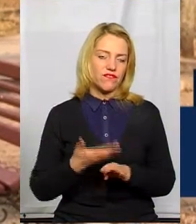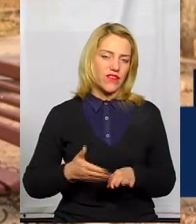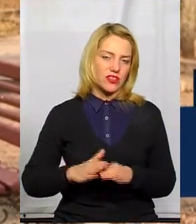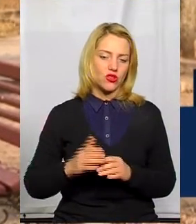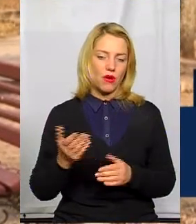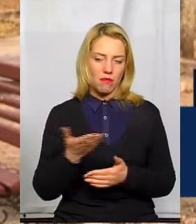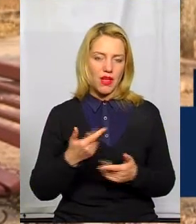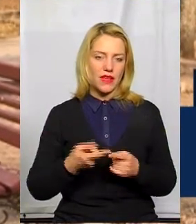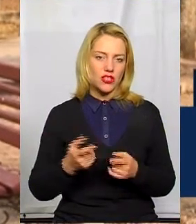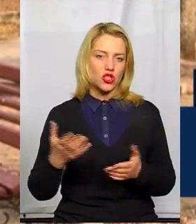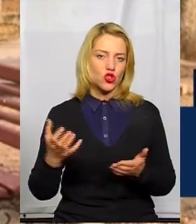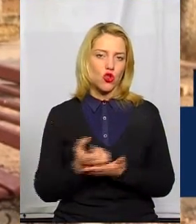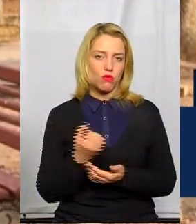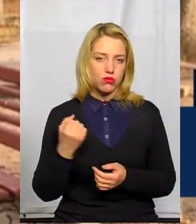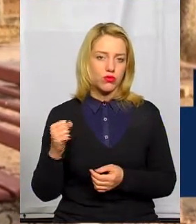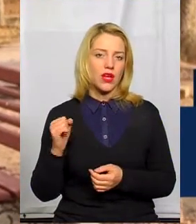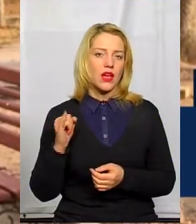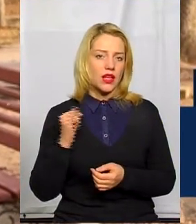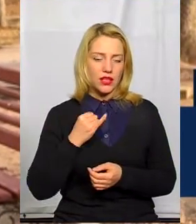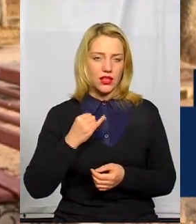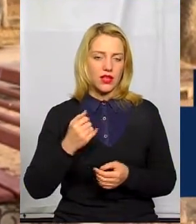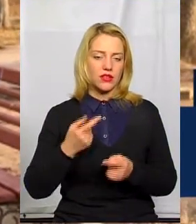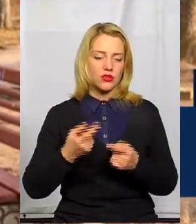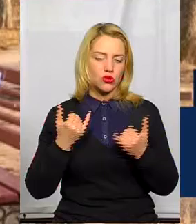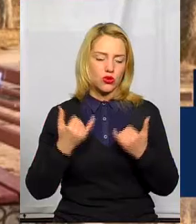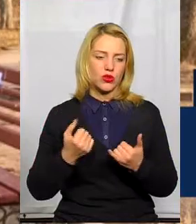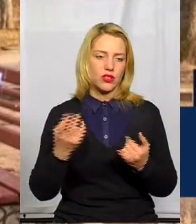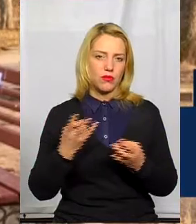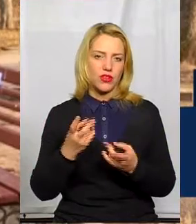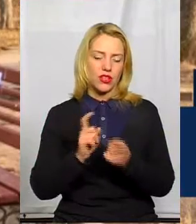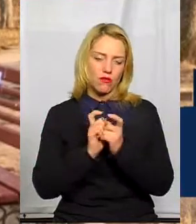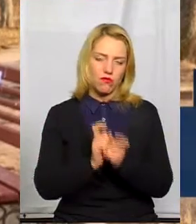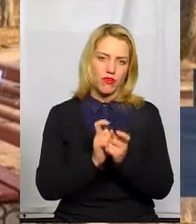сьогодні ми її до кінця маємо вибороти.